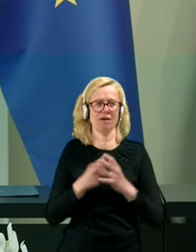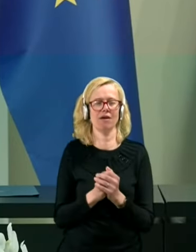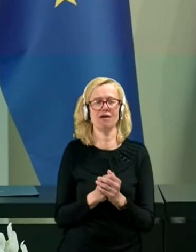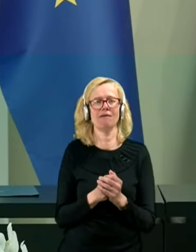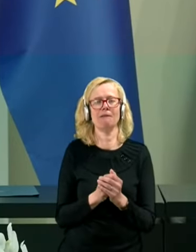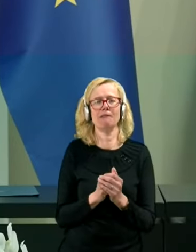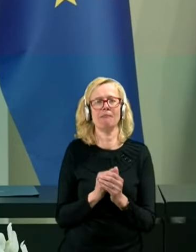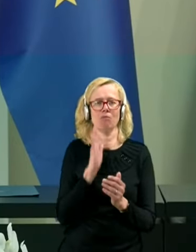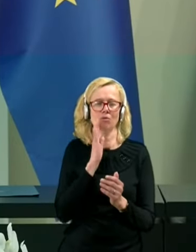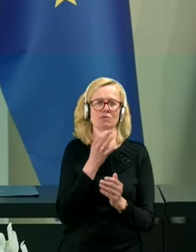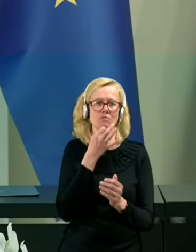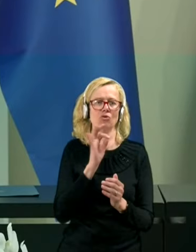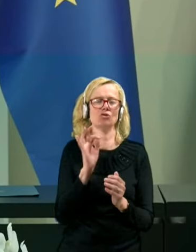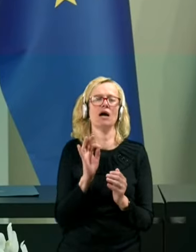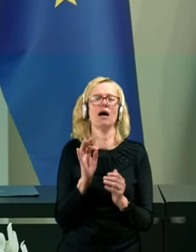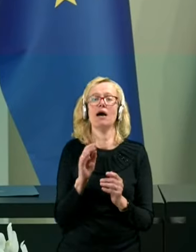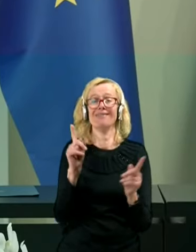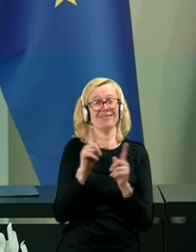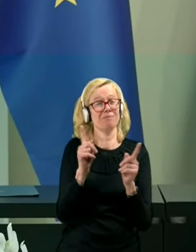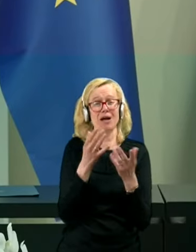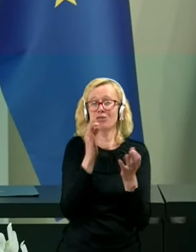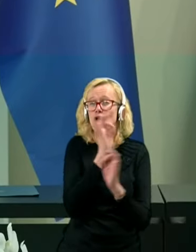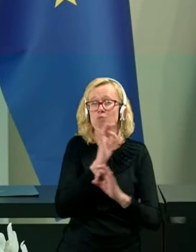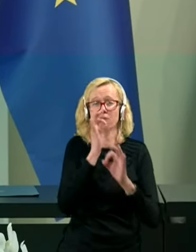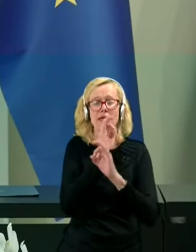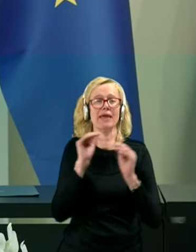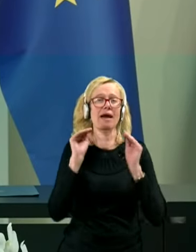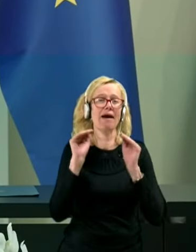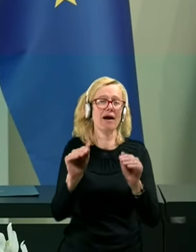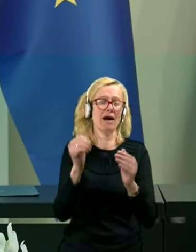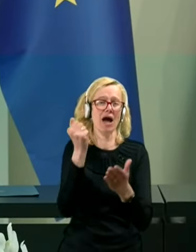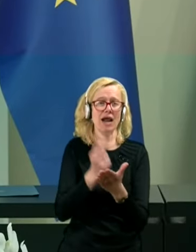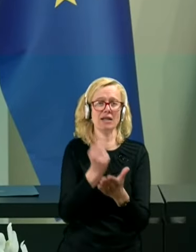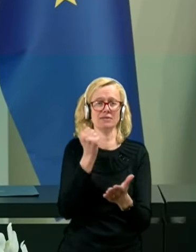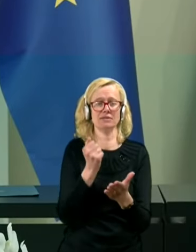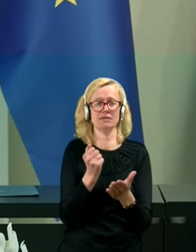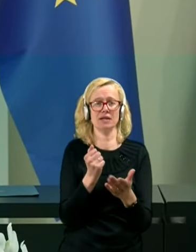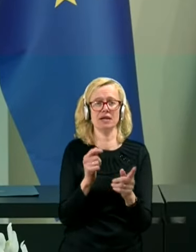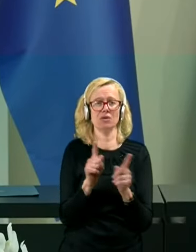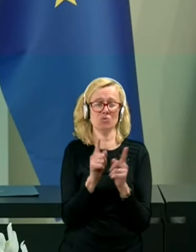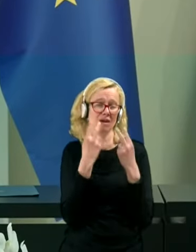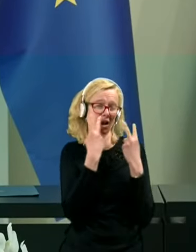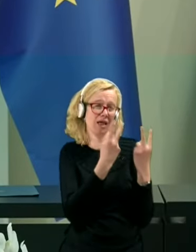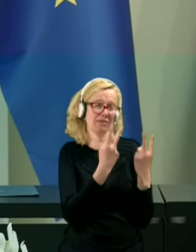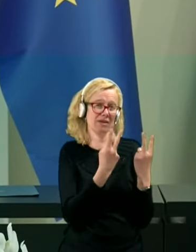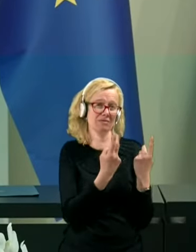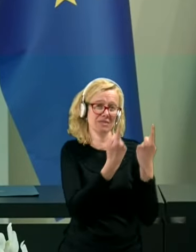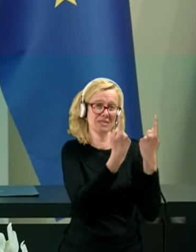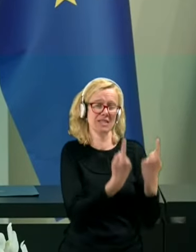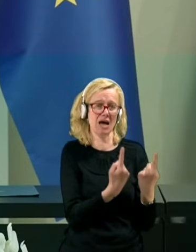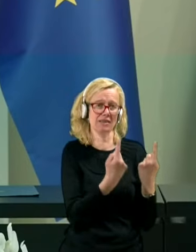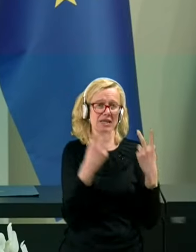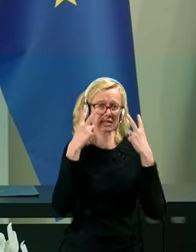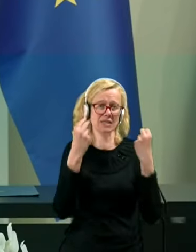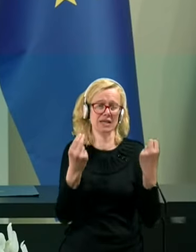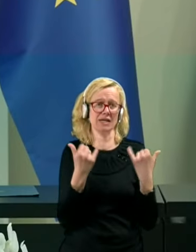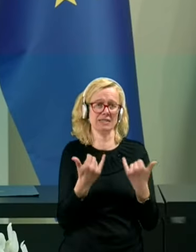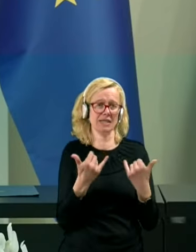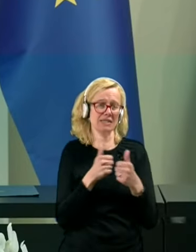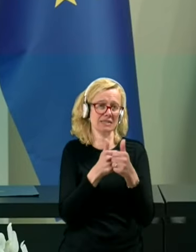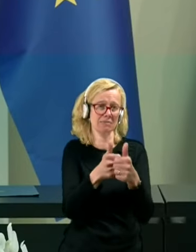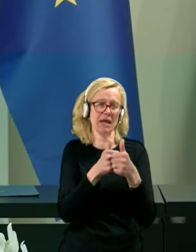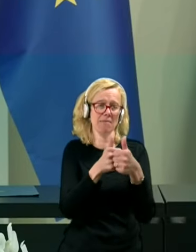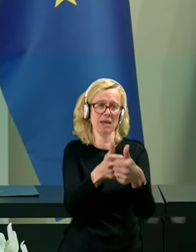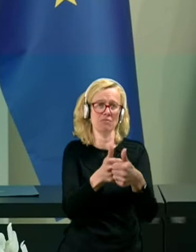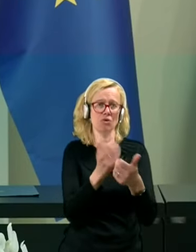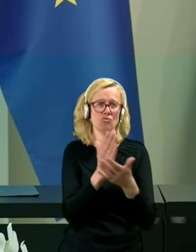garancij in glede na to naslikov in stanje, ki ga spremljamo v zdaj že